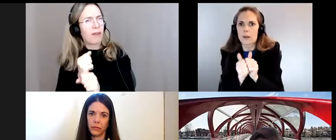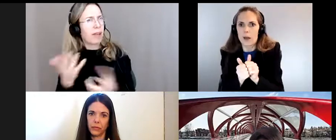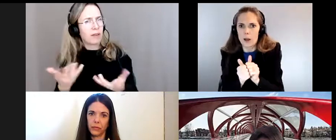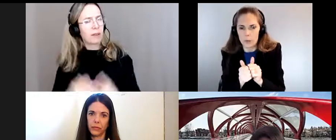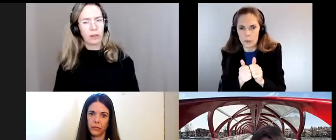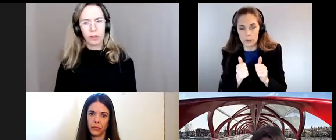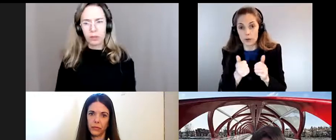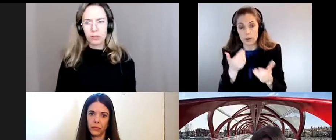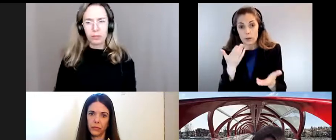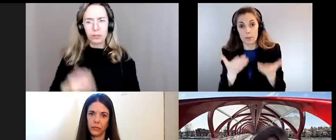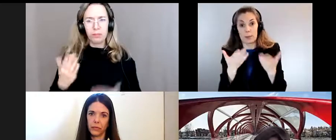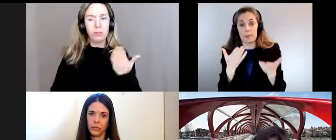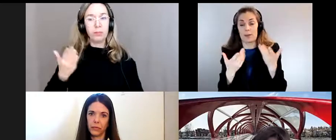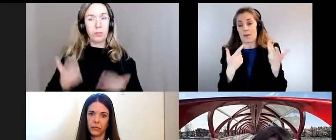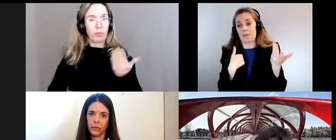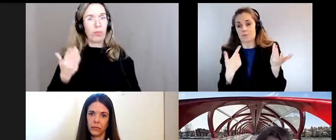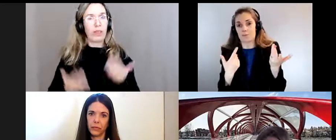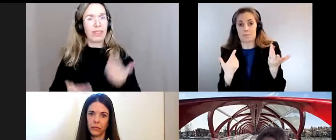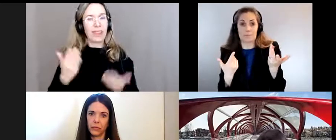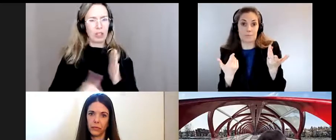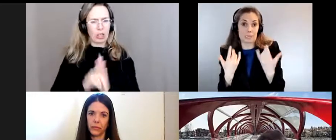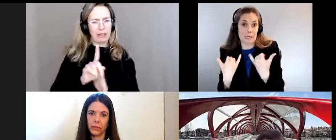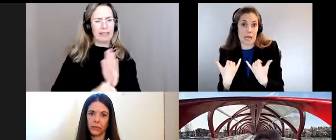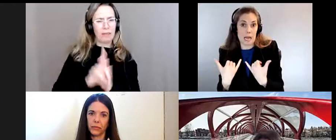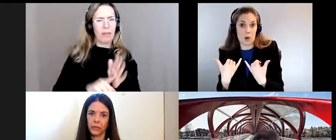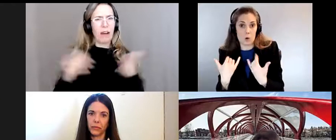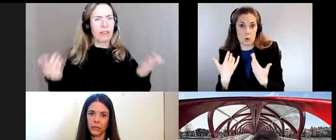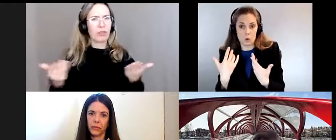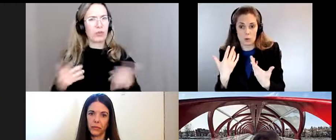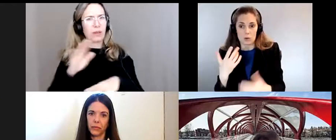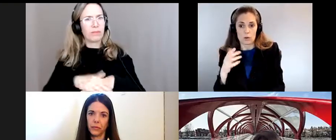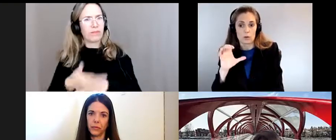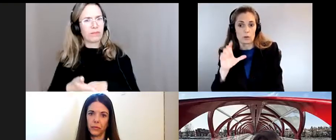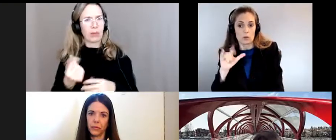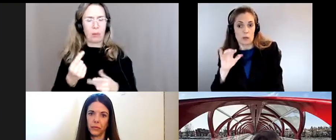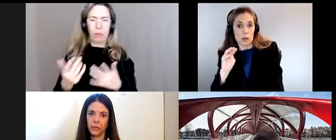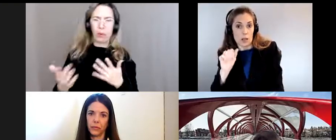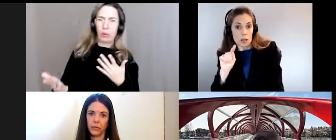et peut-être que je vais évoquer le climat actuel qui est un peu divisif